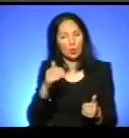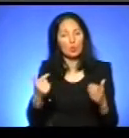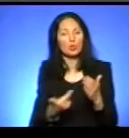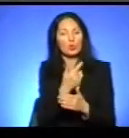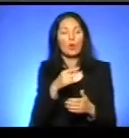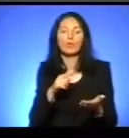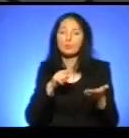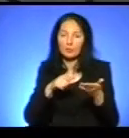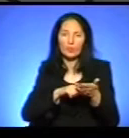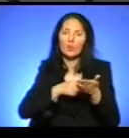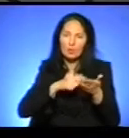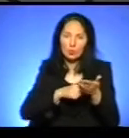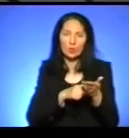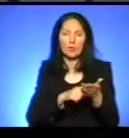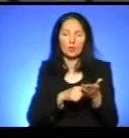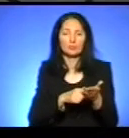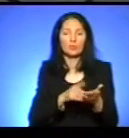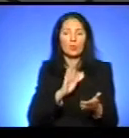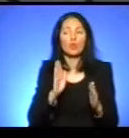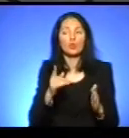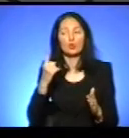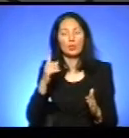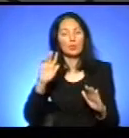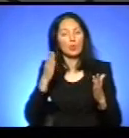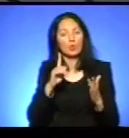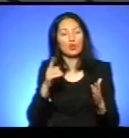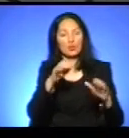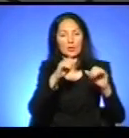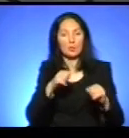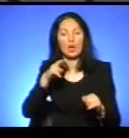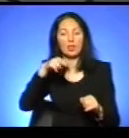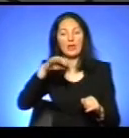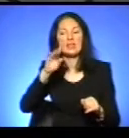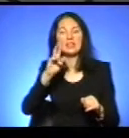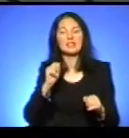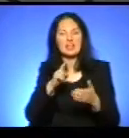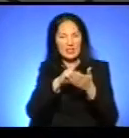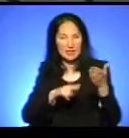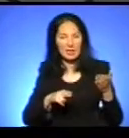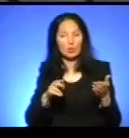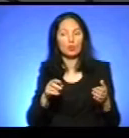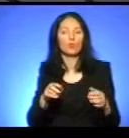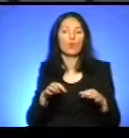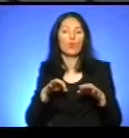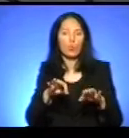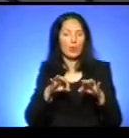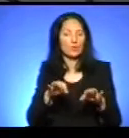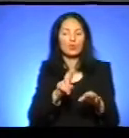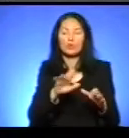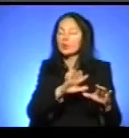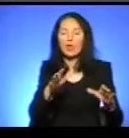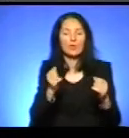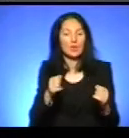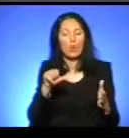цьому наголошувати. А було б хоч один випадок, що забрали, скажімо, ліцензію перевізника через те, що він не взяв учасника АТО, чи